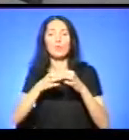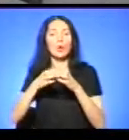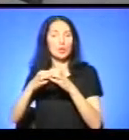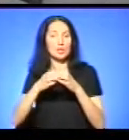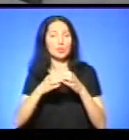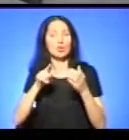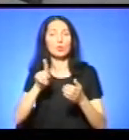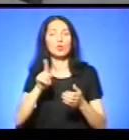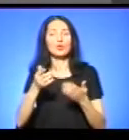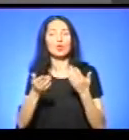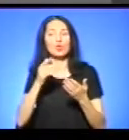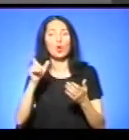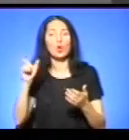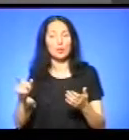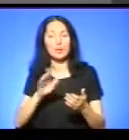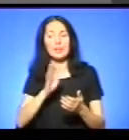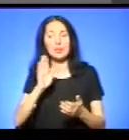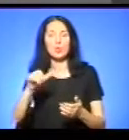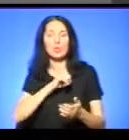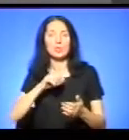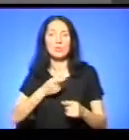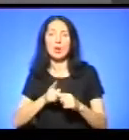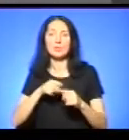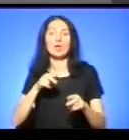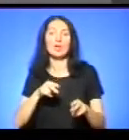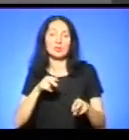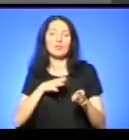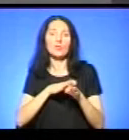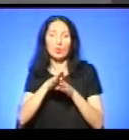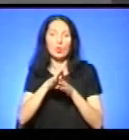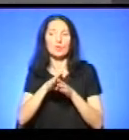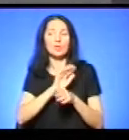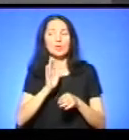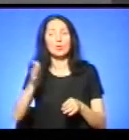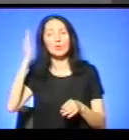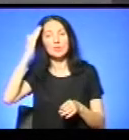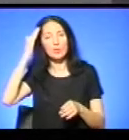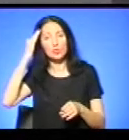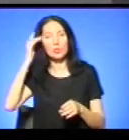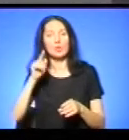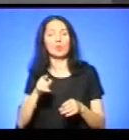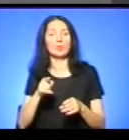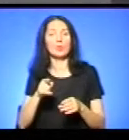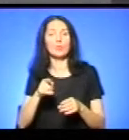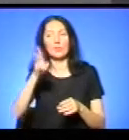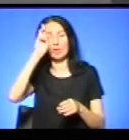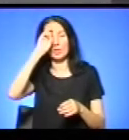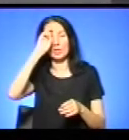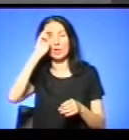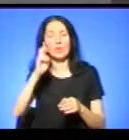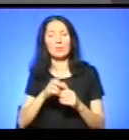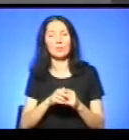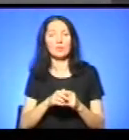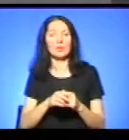Тому що, якщо людина не буде сама цього пильнувати, і не буде достатньо свідомою того, держава